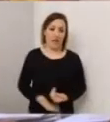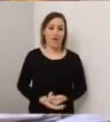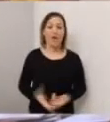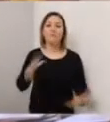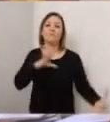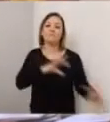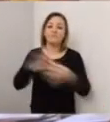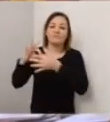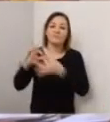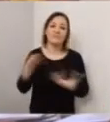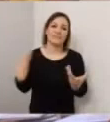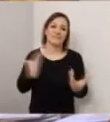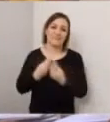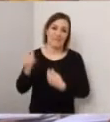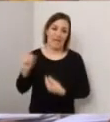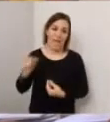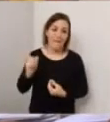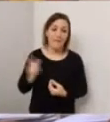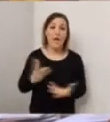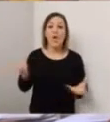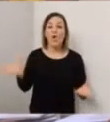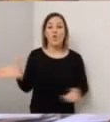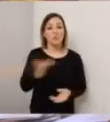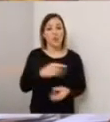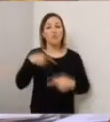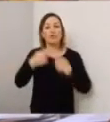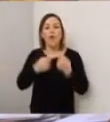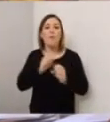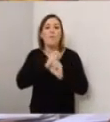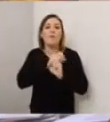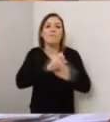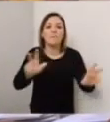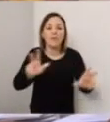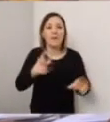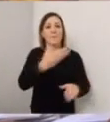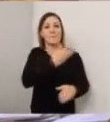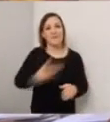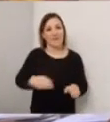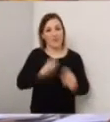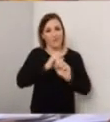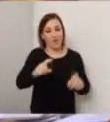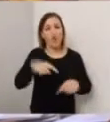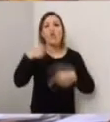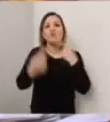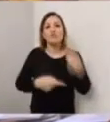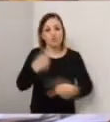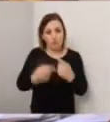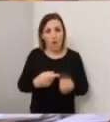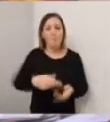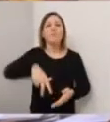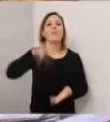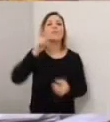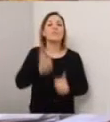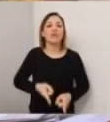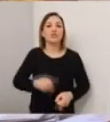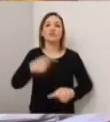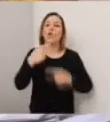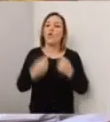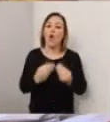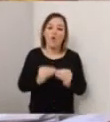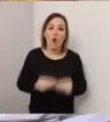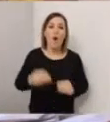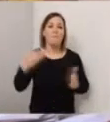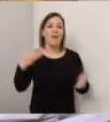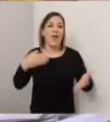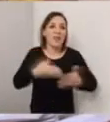il tutto va anche portato sul tavolo prefettizio all'interno del quale si prendono le decisioni sulle limitazioni anche delle